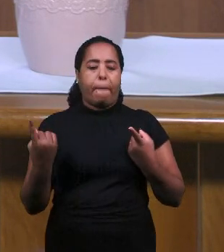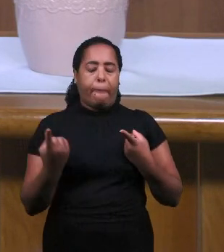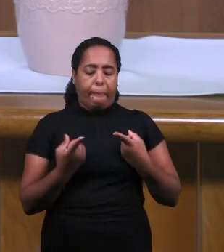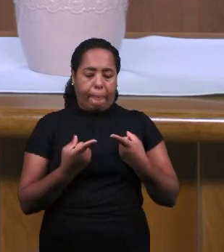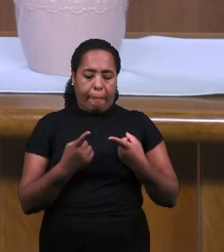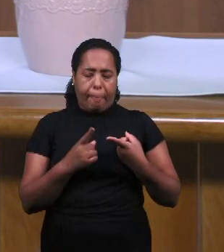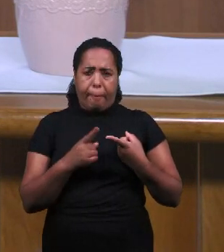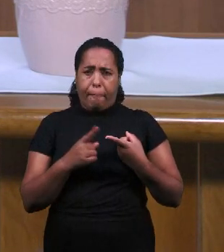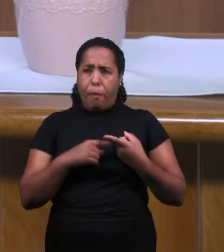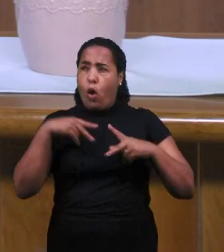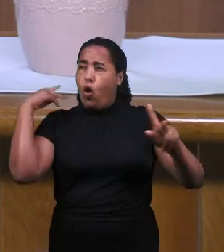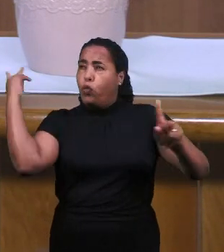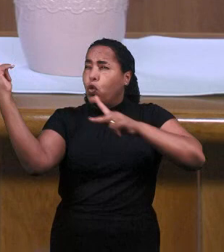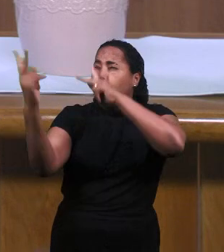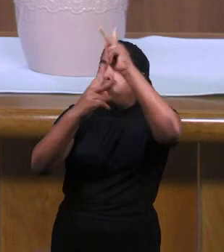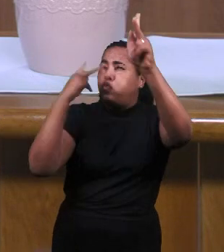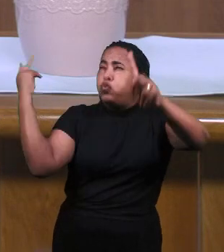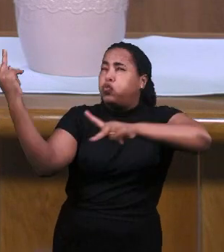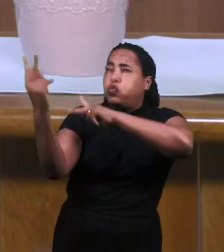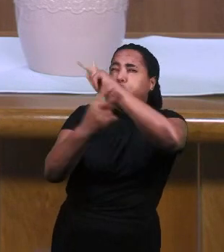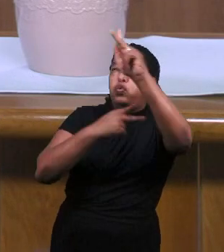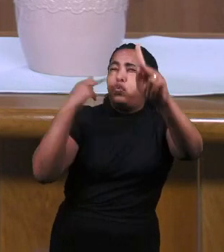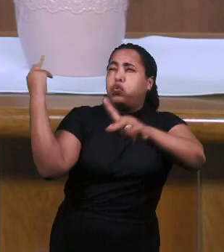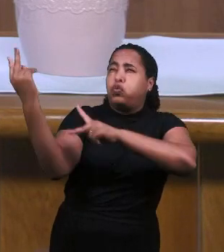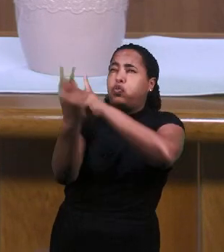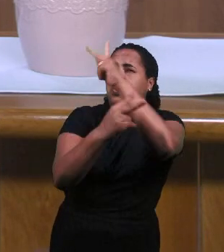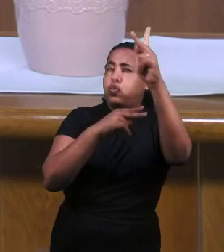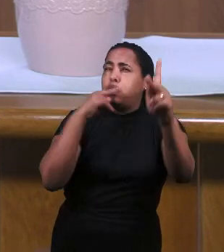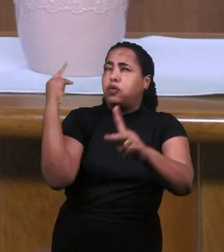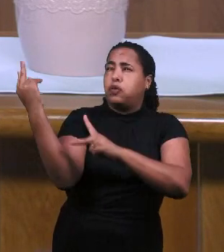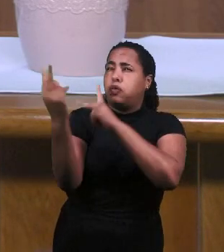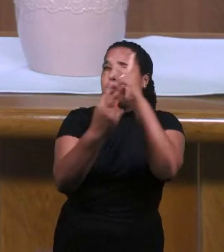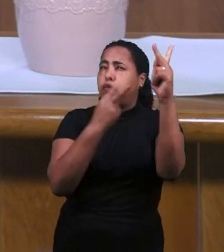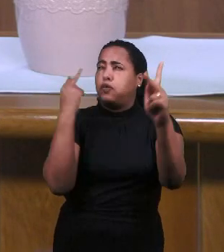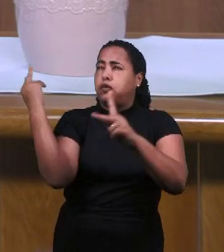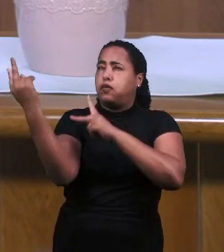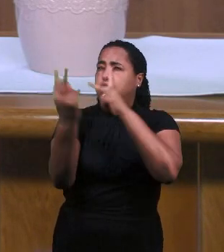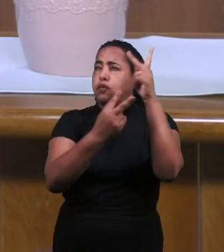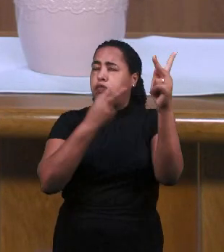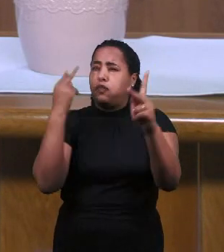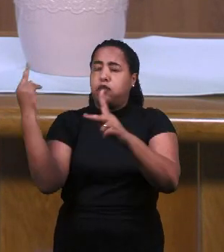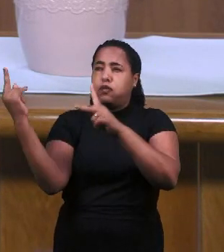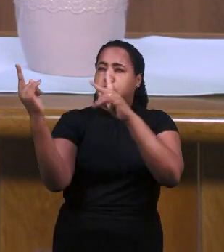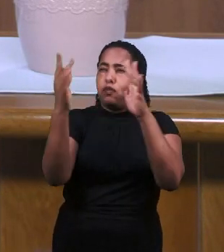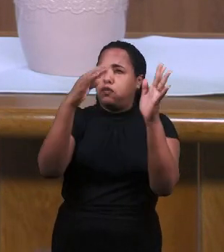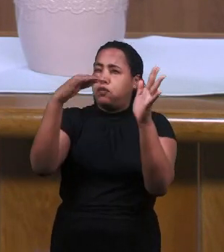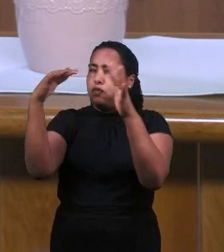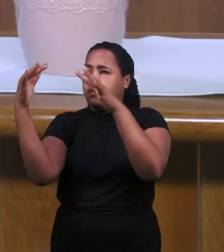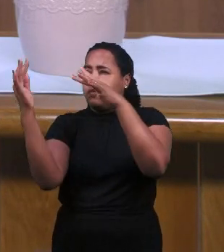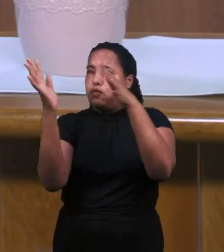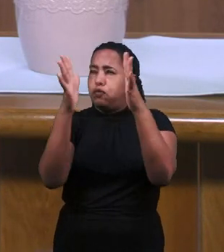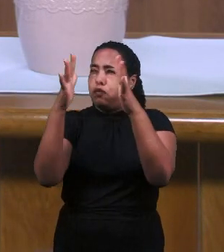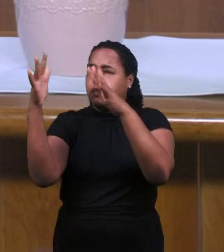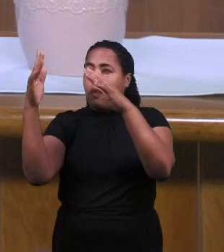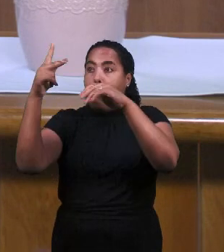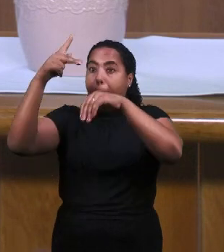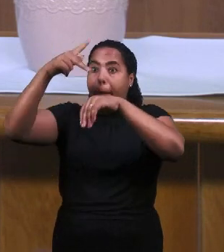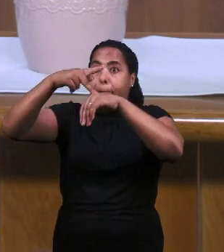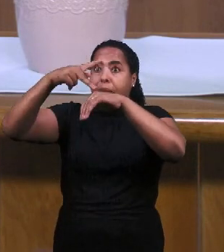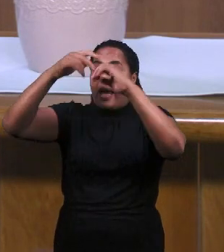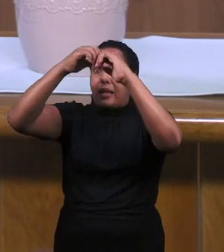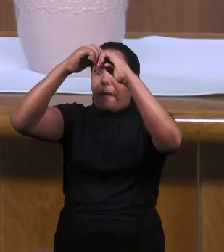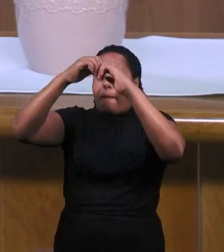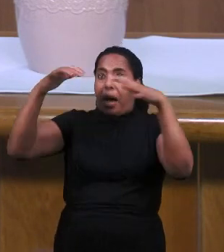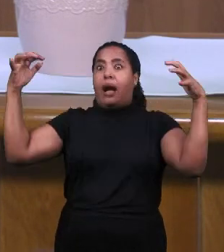Он Он Увидел Сильный Ветер Который Раздирал Горы И Сокрушал